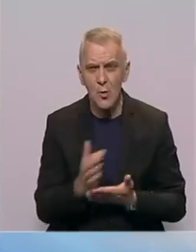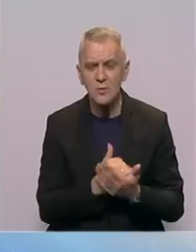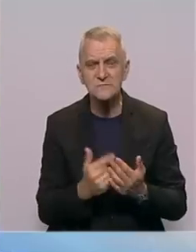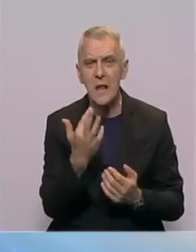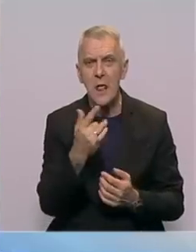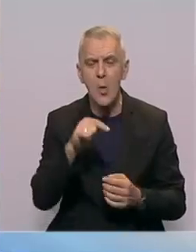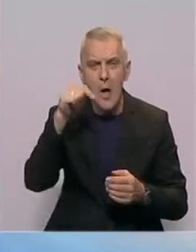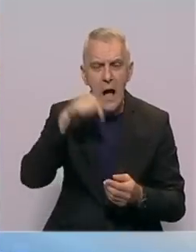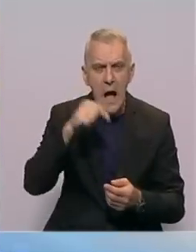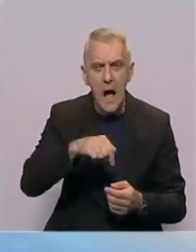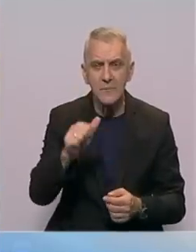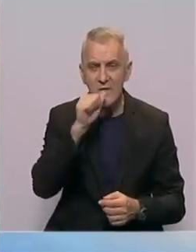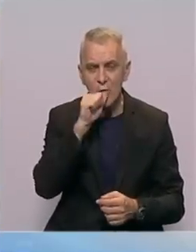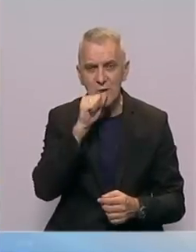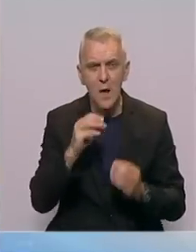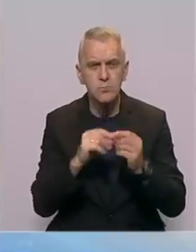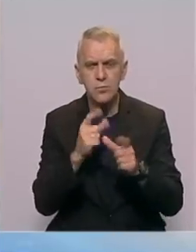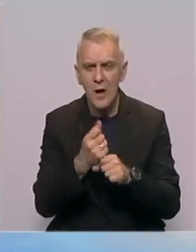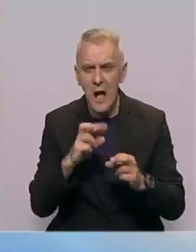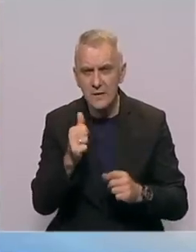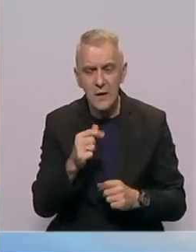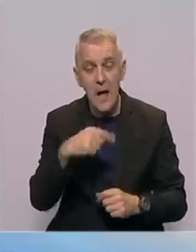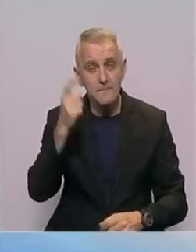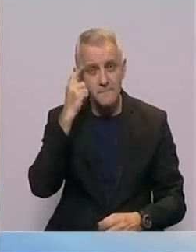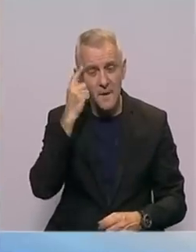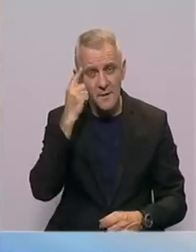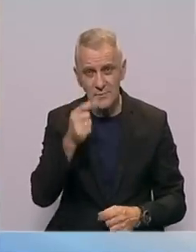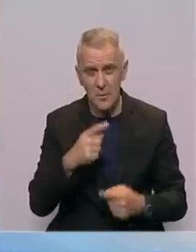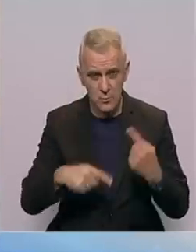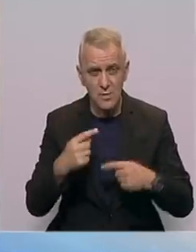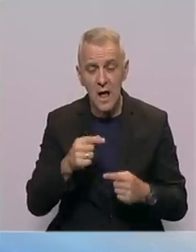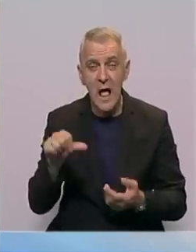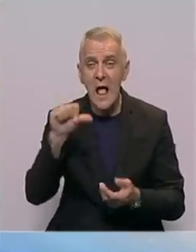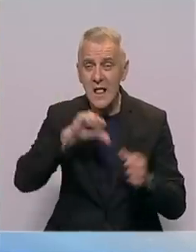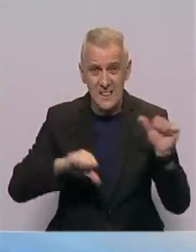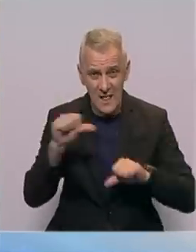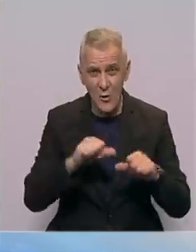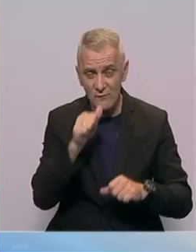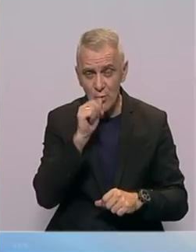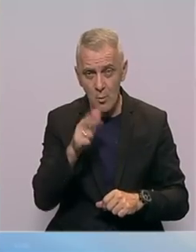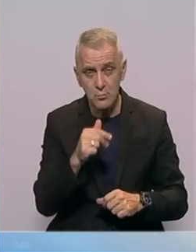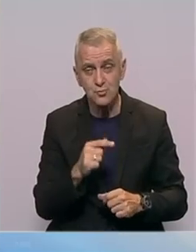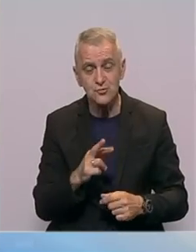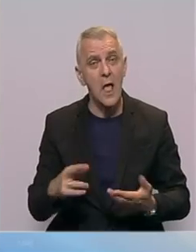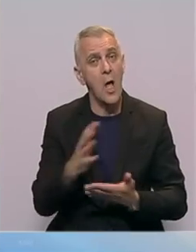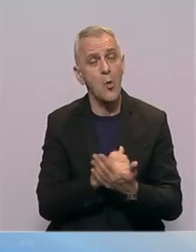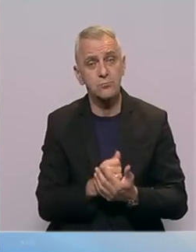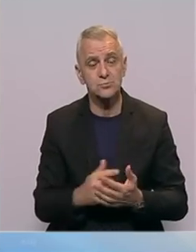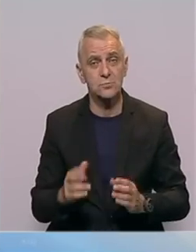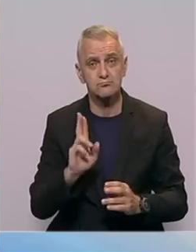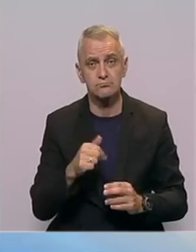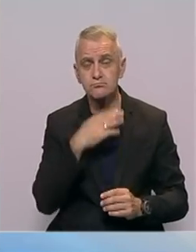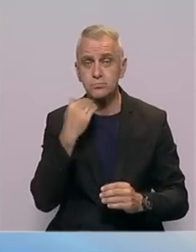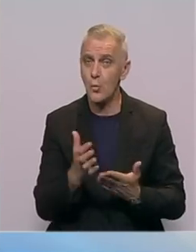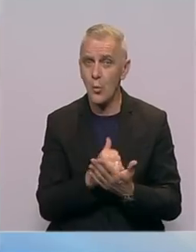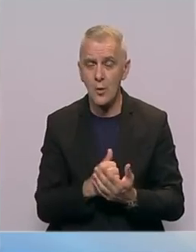nekoliko kapi ljekovite vode guber, a da bi se pametnom politikom ljekovita voda mogla iskoristiti za ekonomski preporod Srebrenice. Usproko